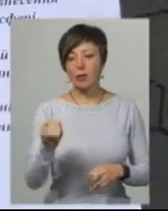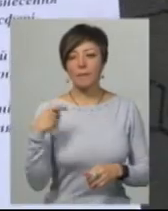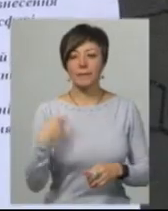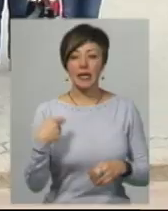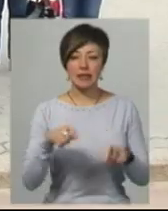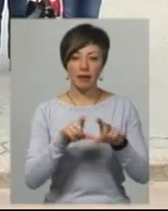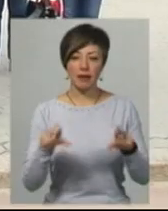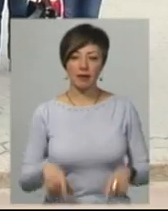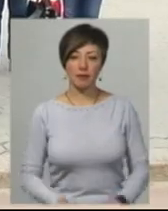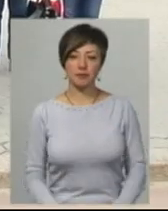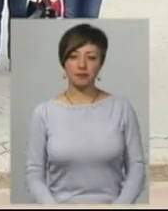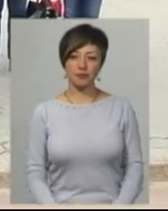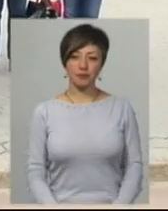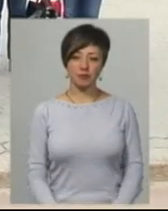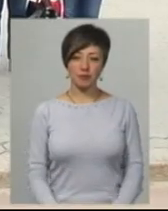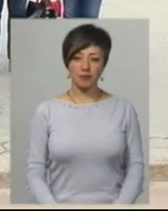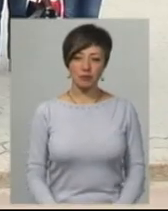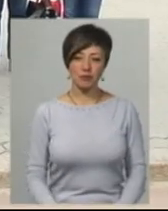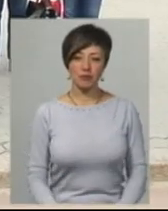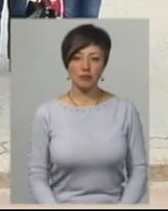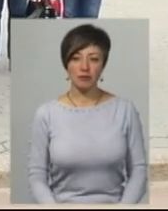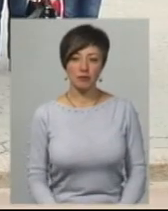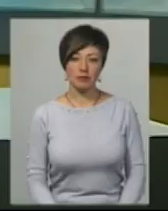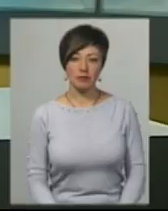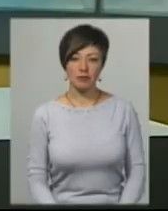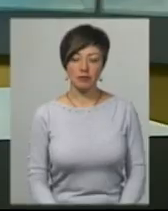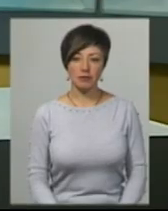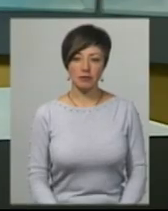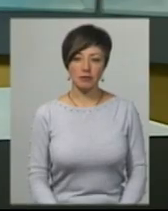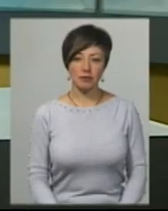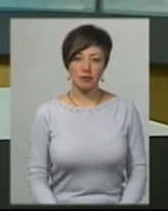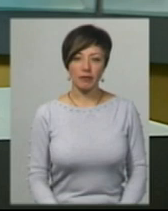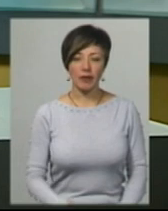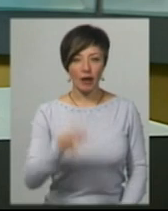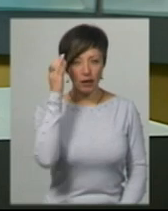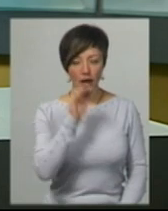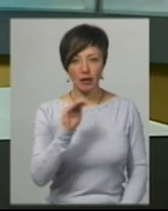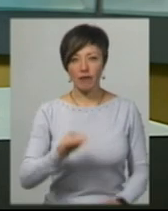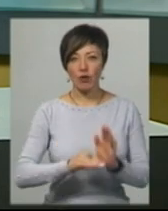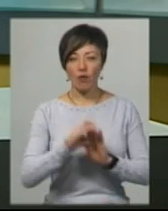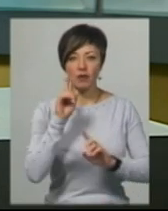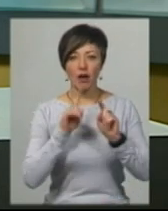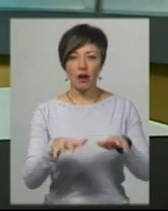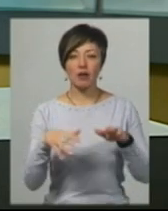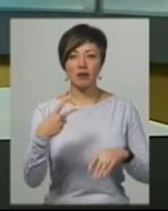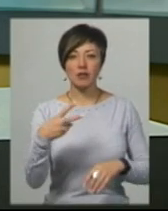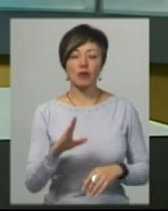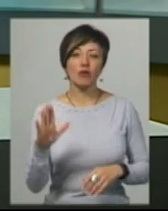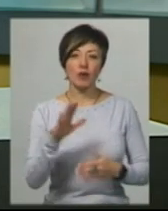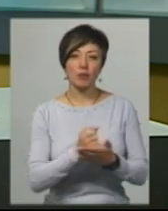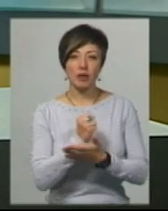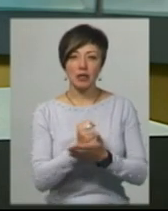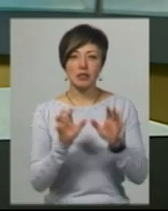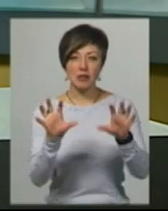Збродва, Олександр Горішевський, новини на Суспільному, Хмельницький. Нагадаю, Верховна Рада 20 вересня прийняла